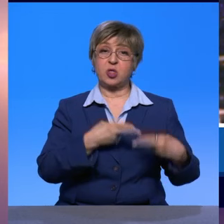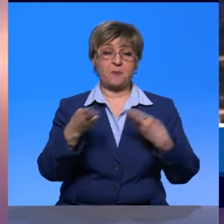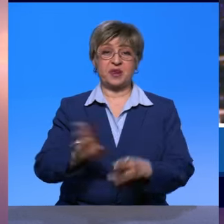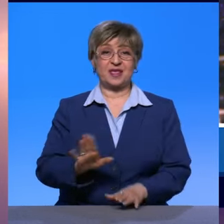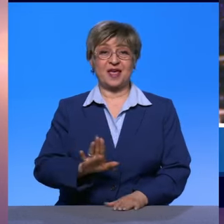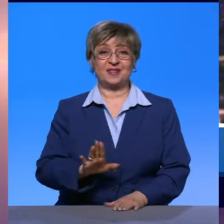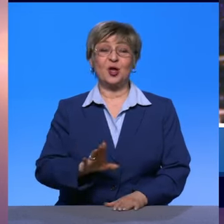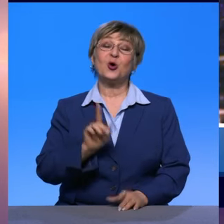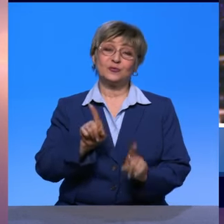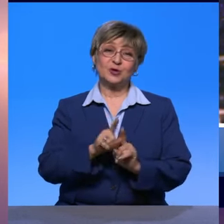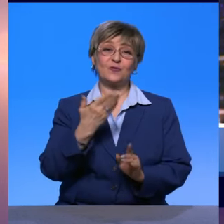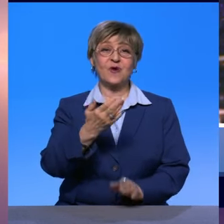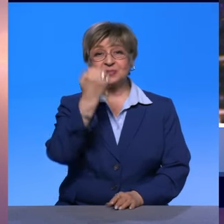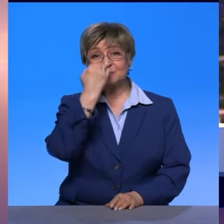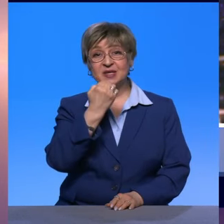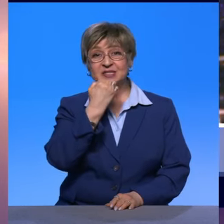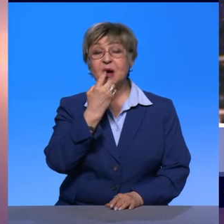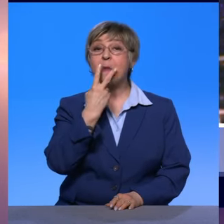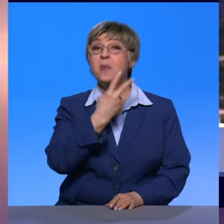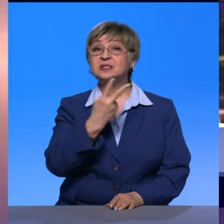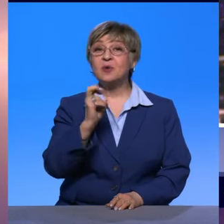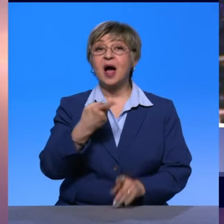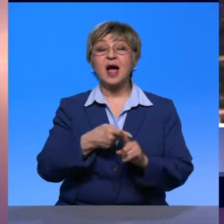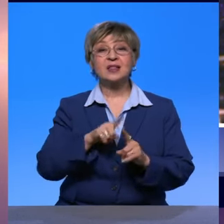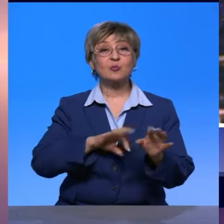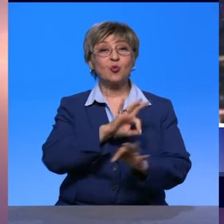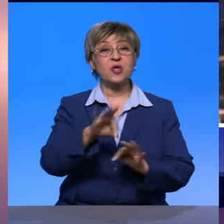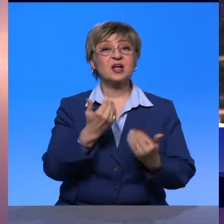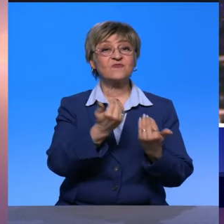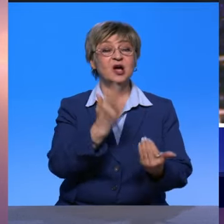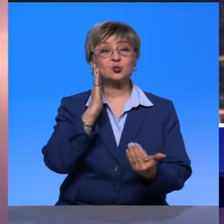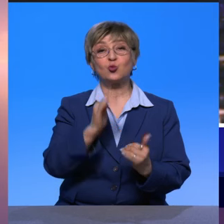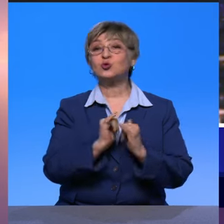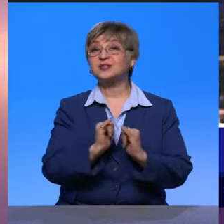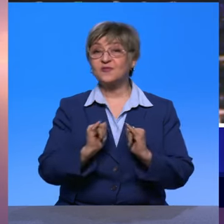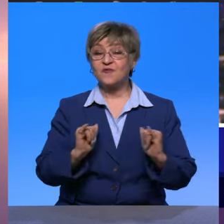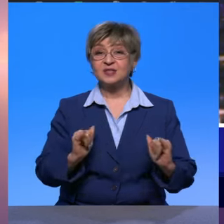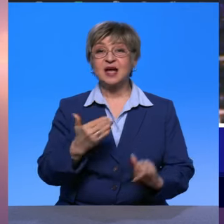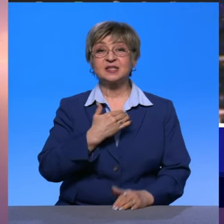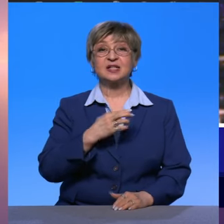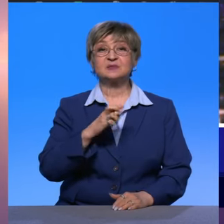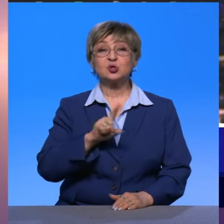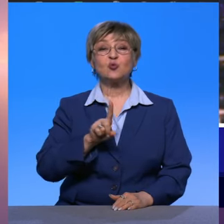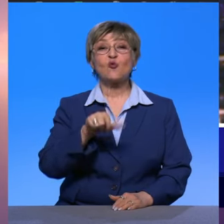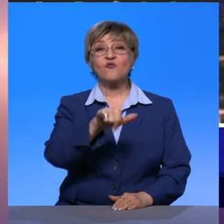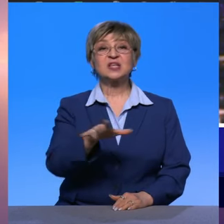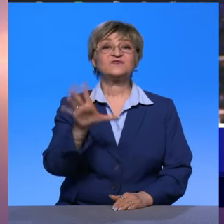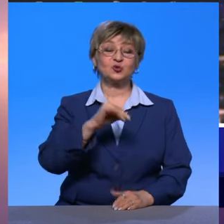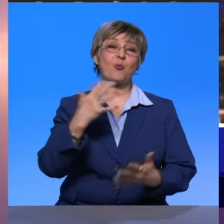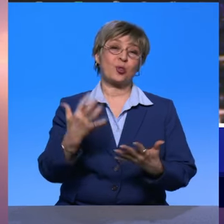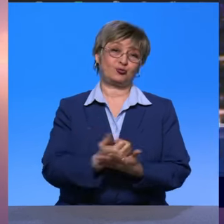договоренности. Давайте мы вместе посмотрим, как будет этот проект развиваться на самом деле. Очень хотелось бы, чтобы все взлетело и у вас получилось. Спасибо.